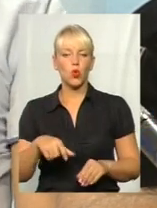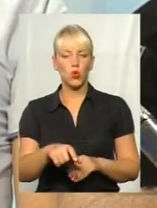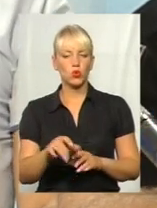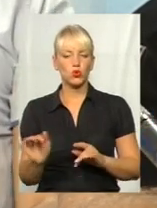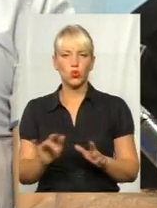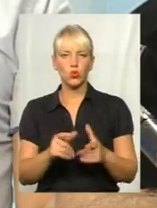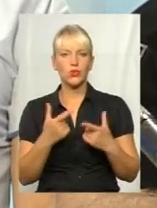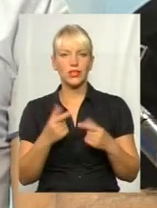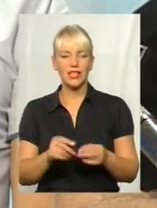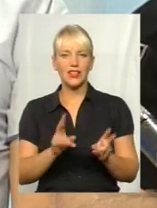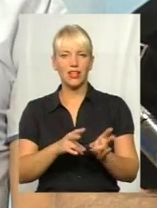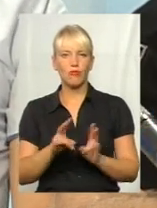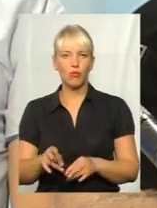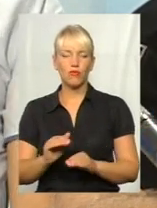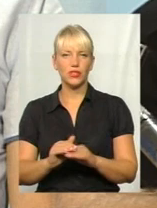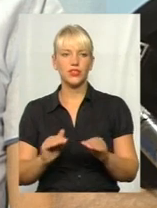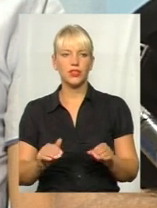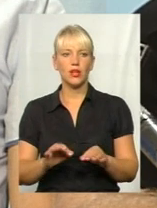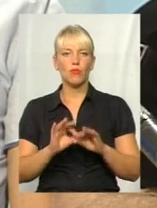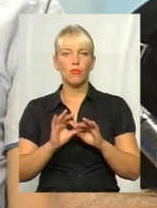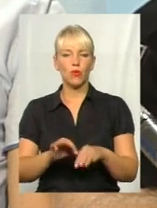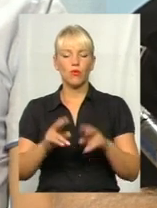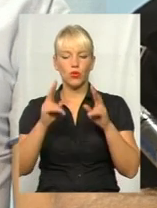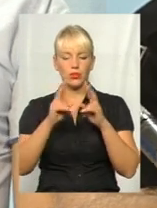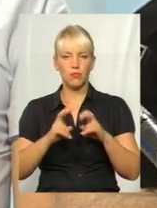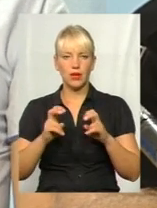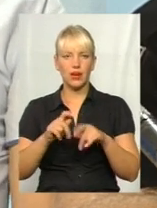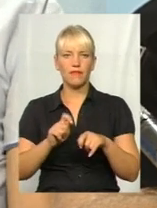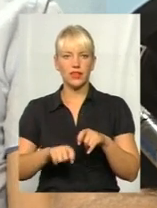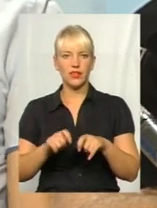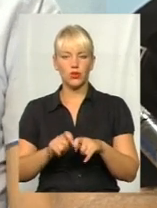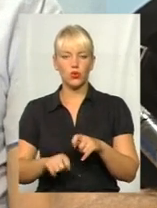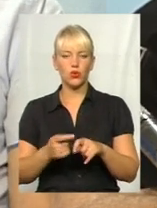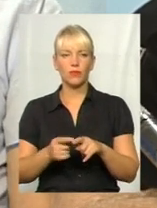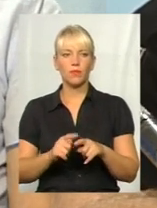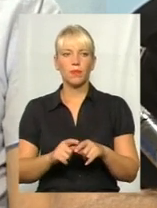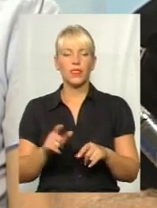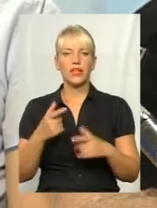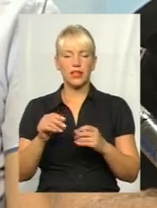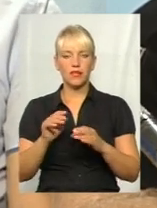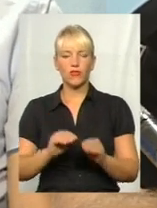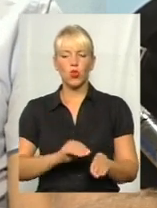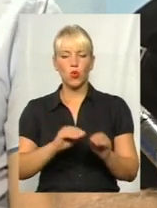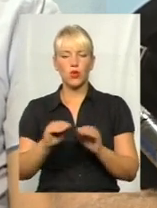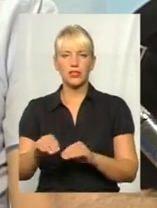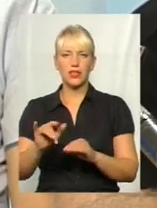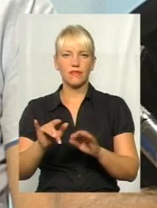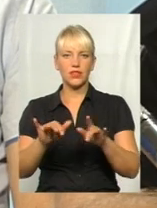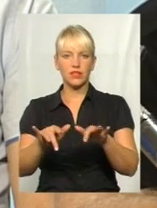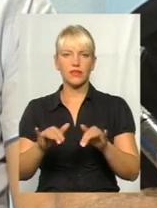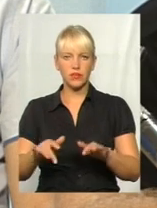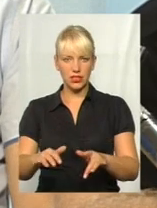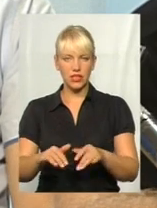взагалі громадяни проводять перевірку, слідчі, які вносять дану інформацію до єдиного реєстру досовідових розслідувань.